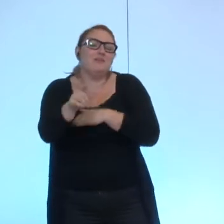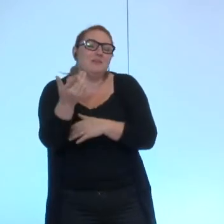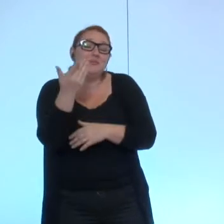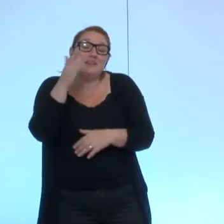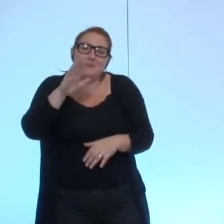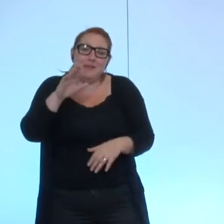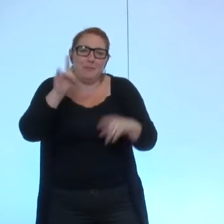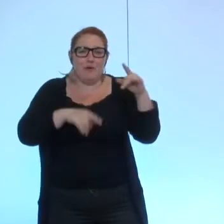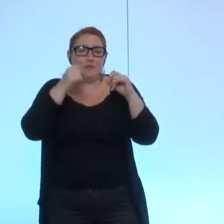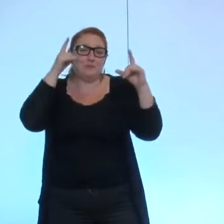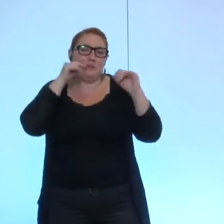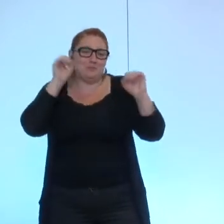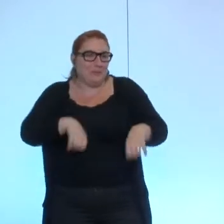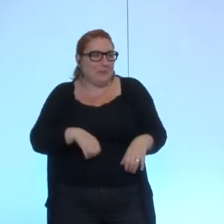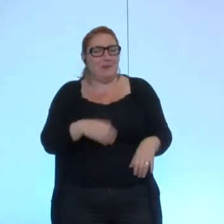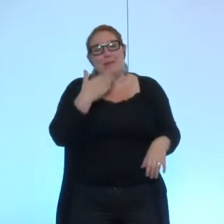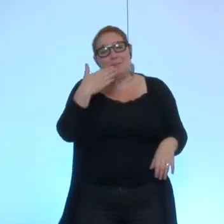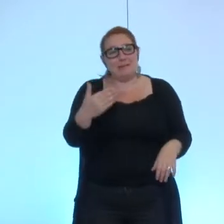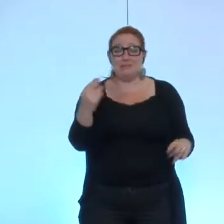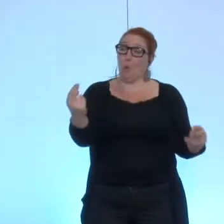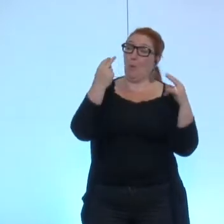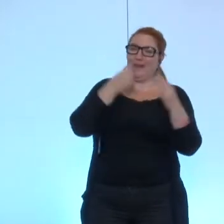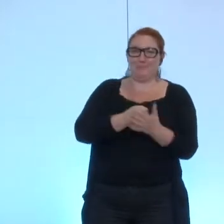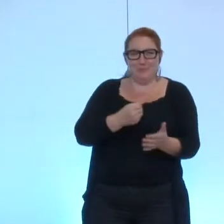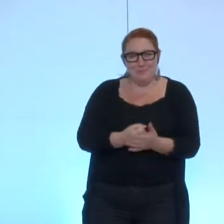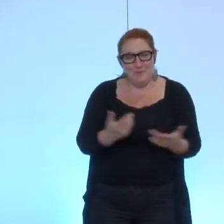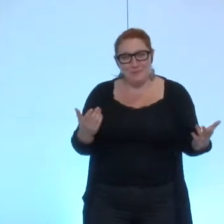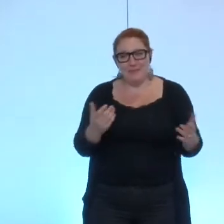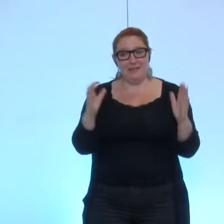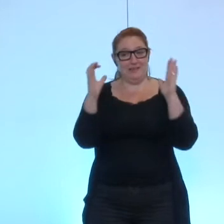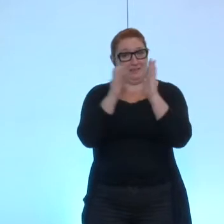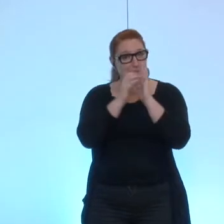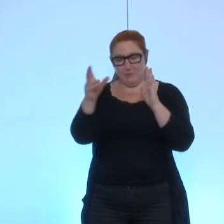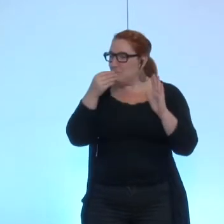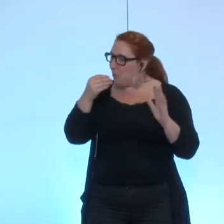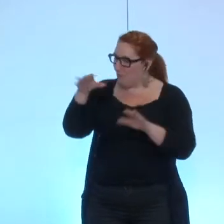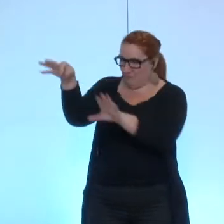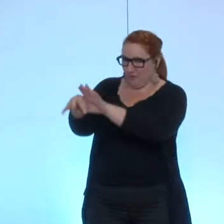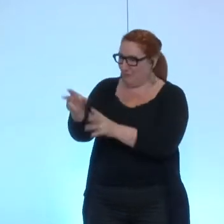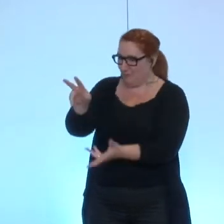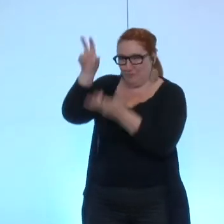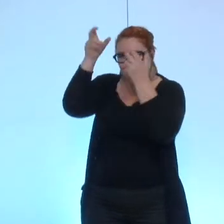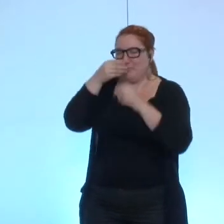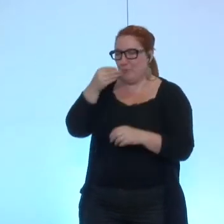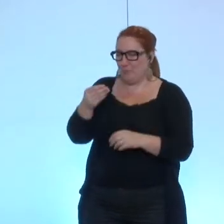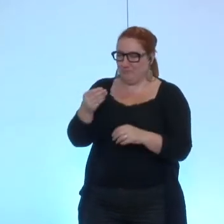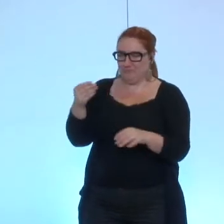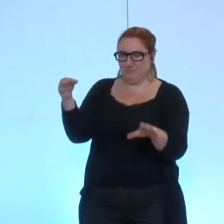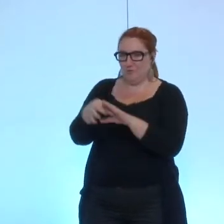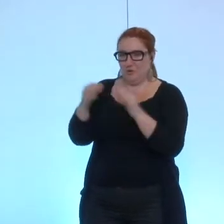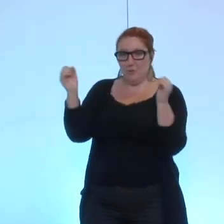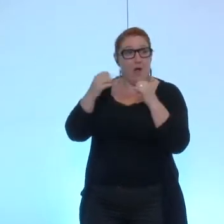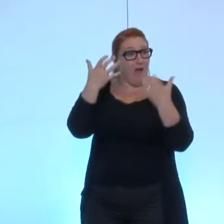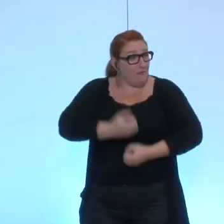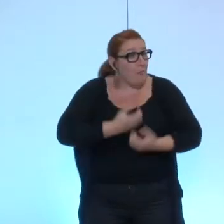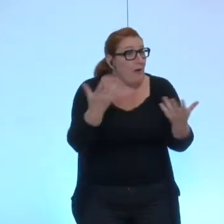parfois il y des surprises merci donc cette délibération j'ai bien noté votre vote favorable vous voulez faire une